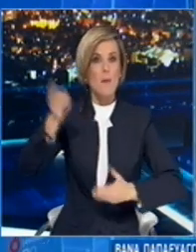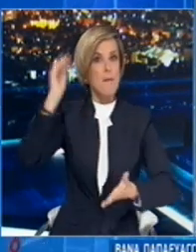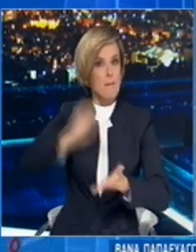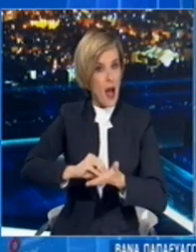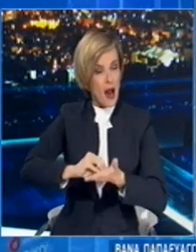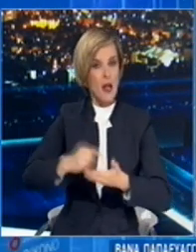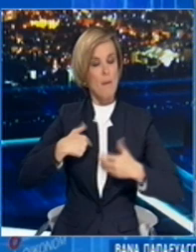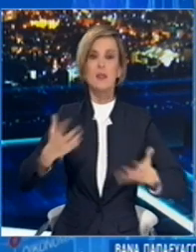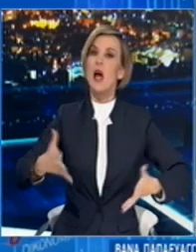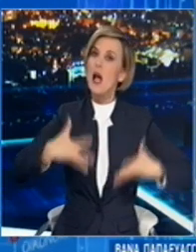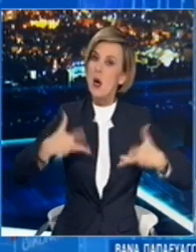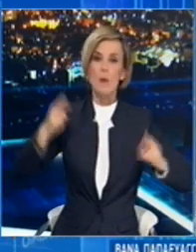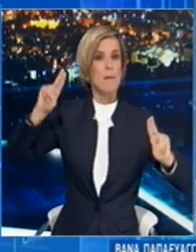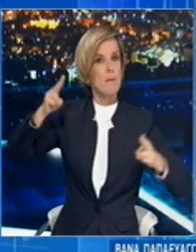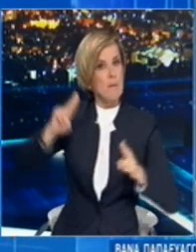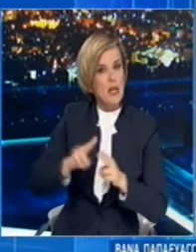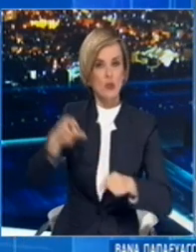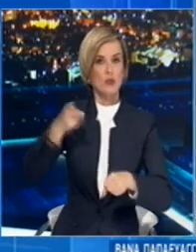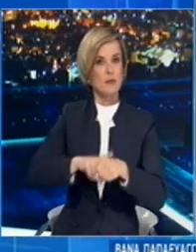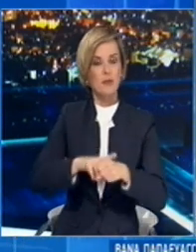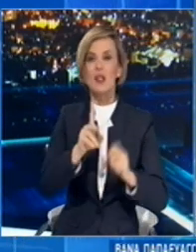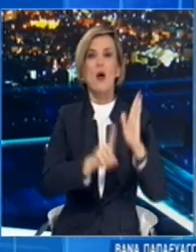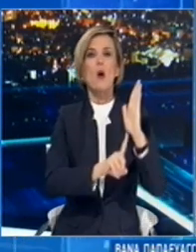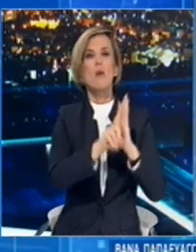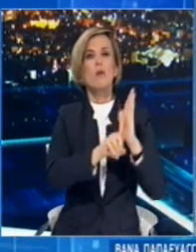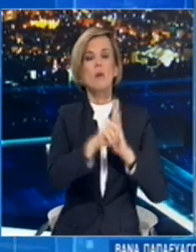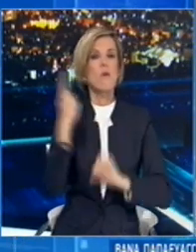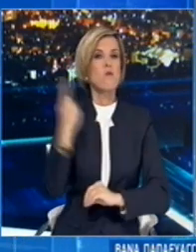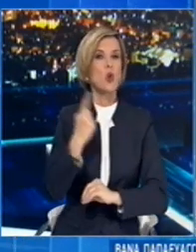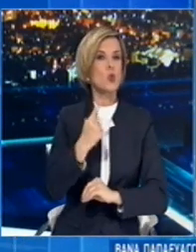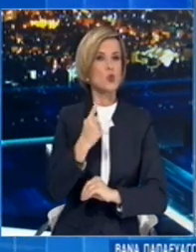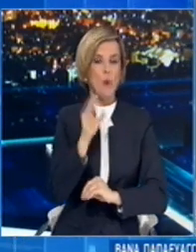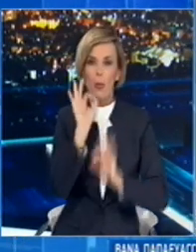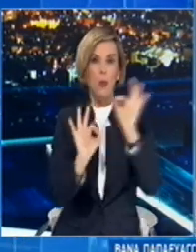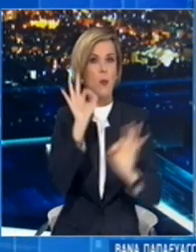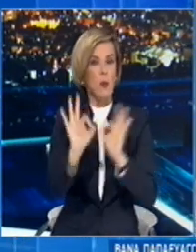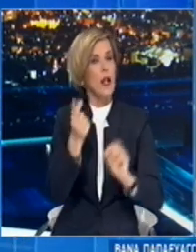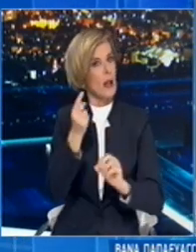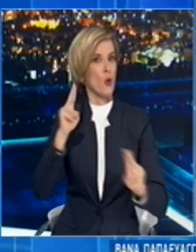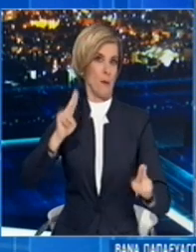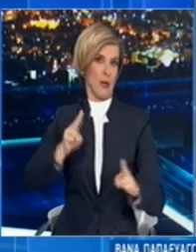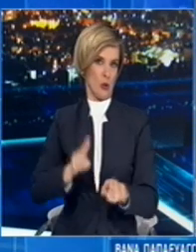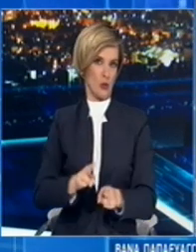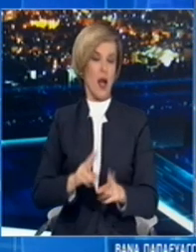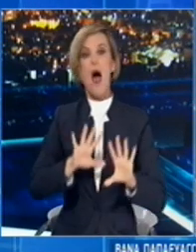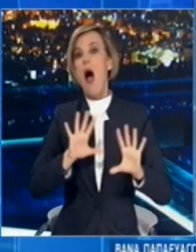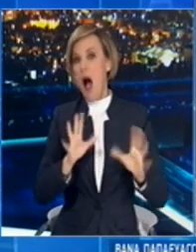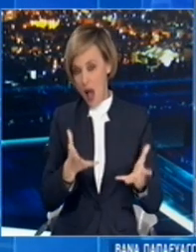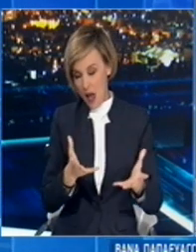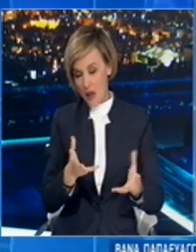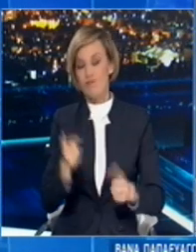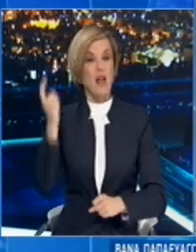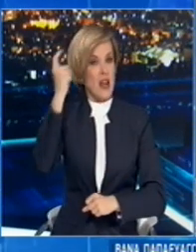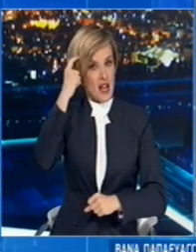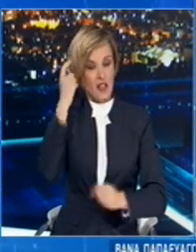είμαστε χαρούμενοι που μειώθηκε ο λεγόμενος δείκτης RT, ο λεγόμενος δείκτης αναπαραγωγής. Αλλά πρέπει να γίνει σαφές